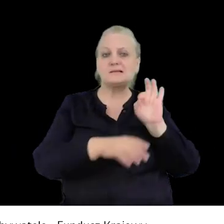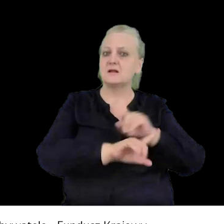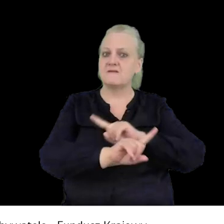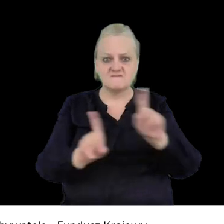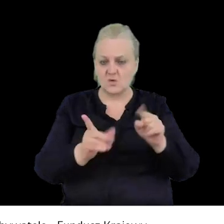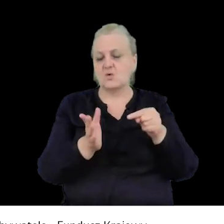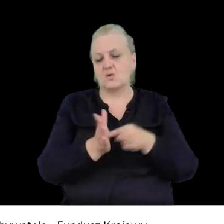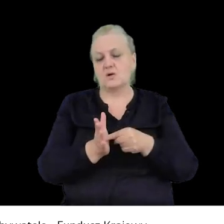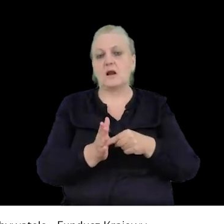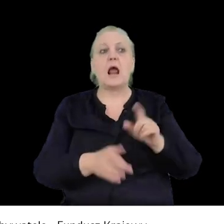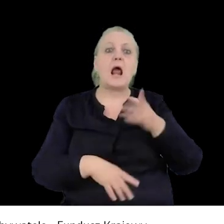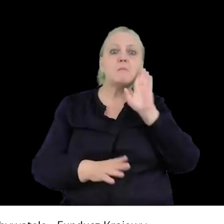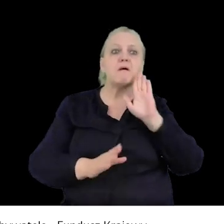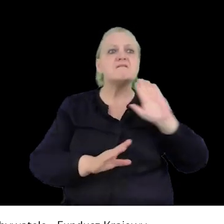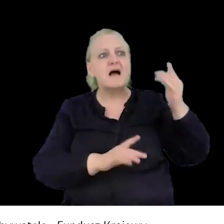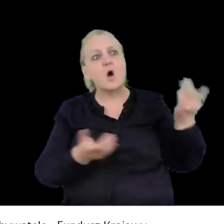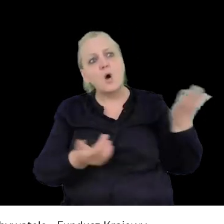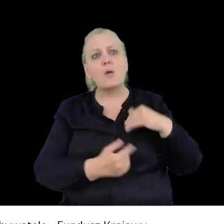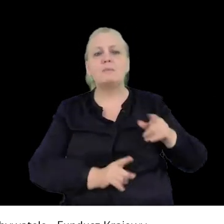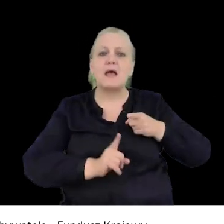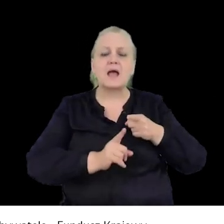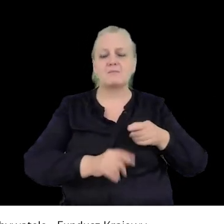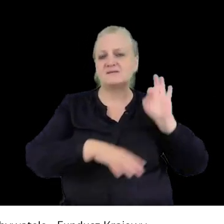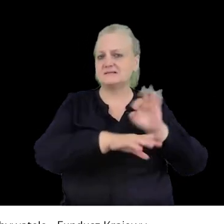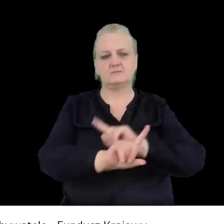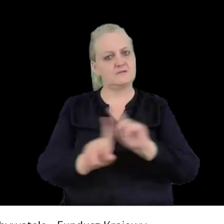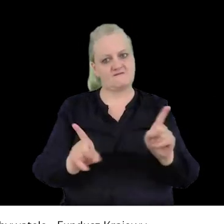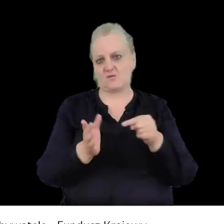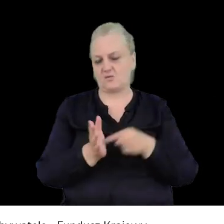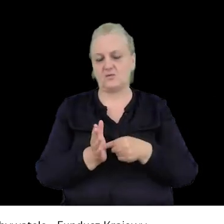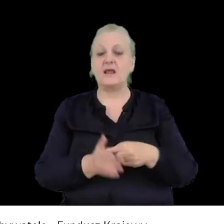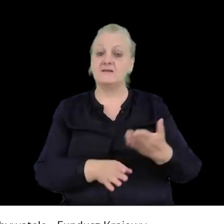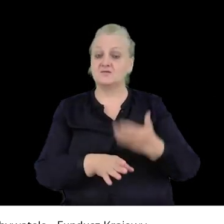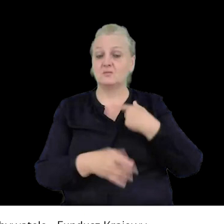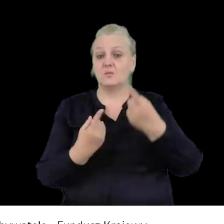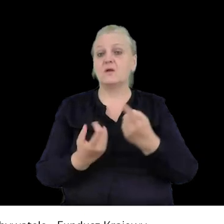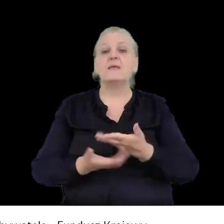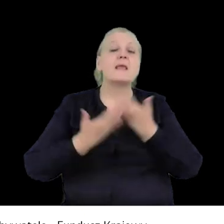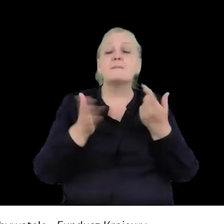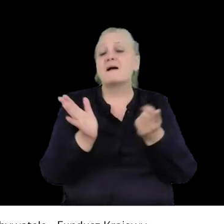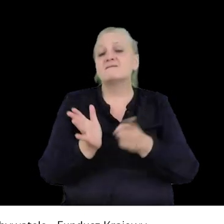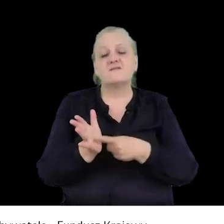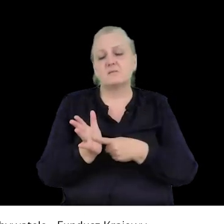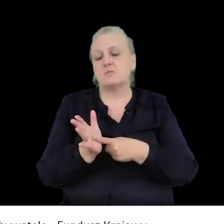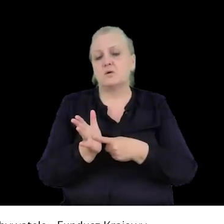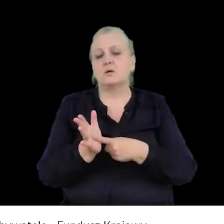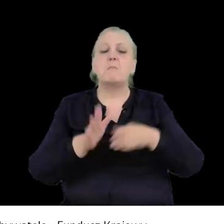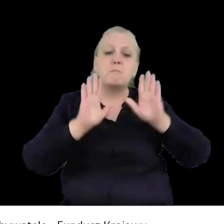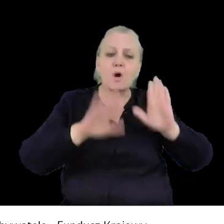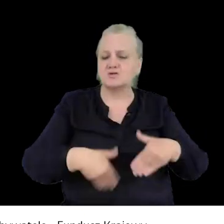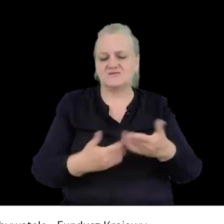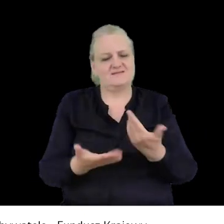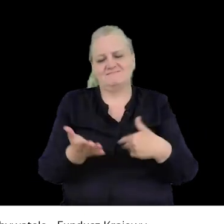ani nie nawołuje do przemocy. Jak już wspominałam, nie ma żadnego wymogu przyzwolenia.